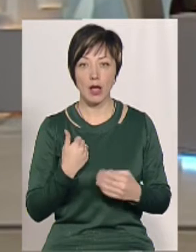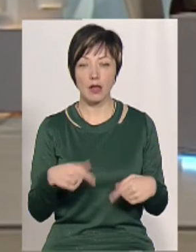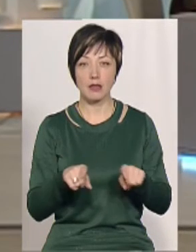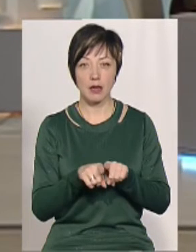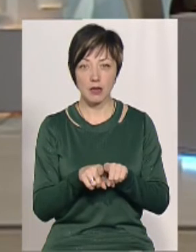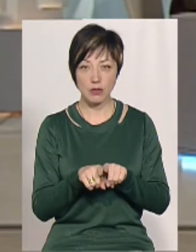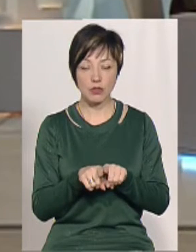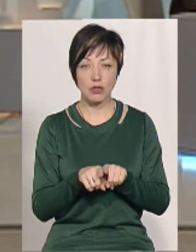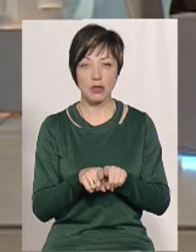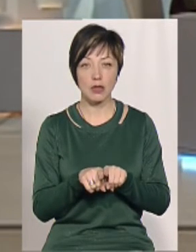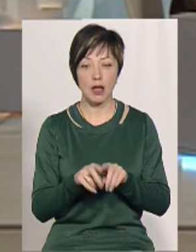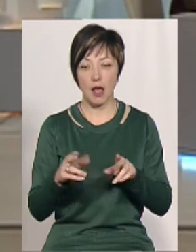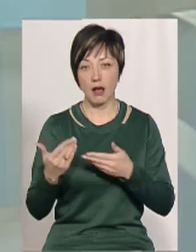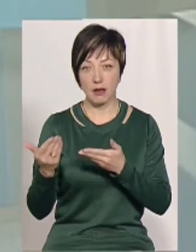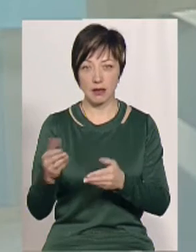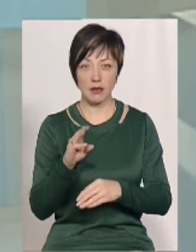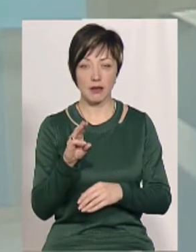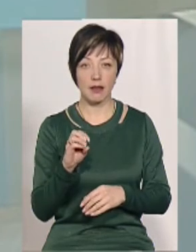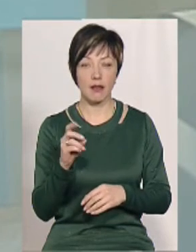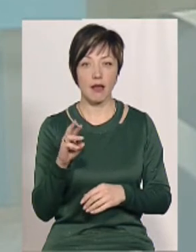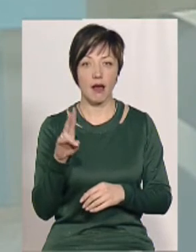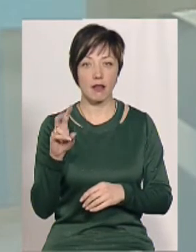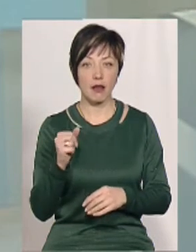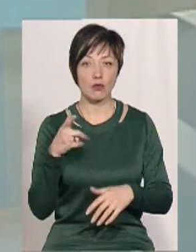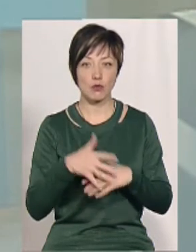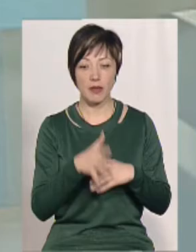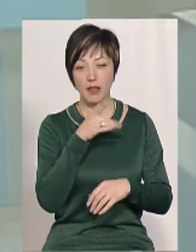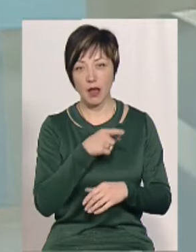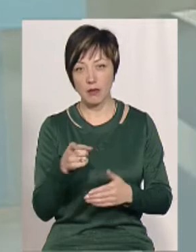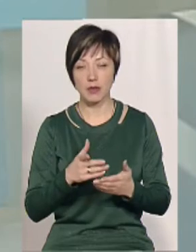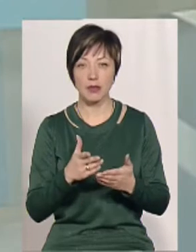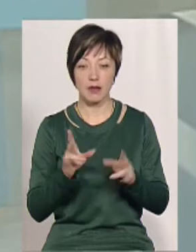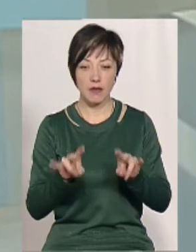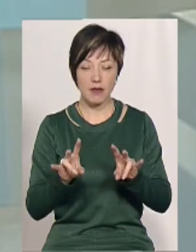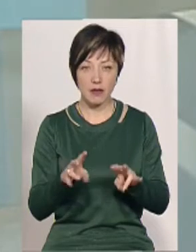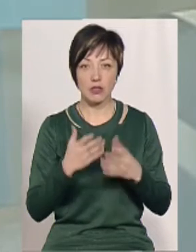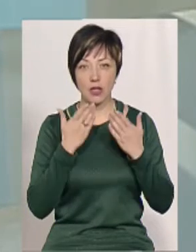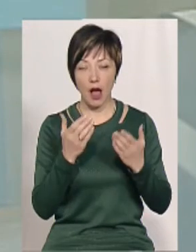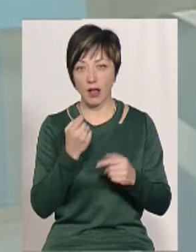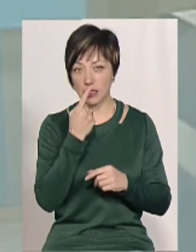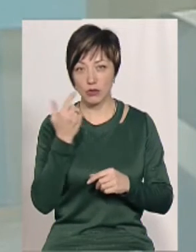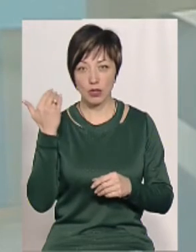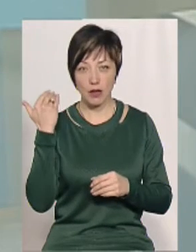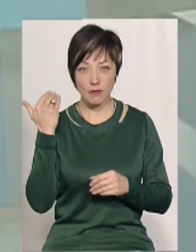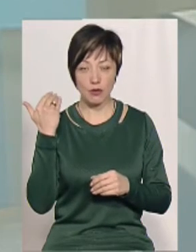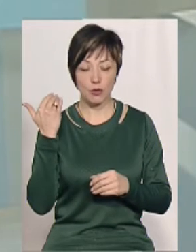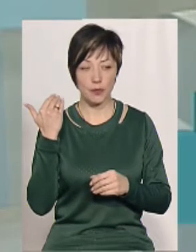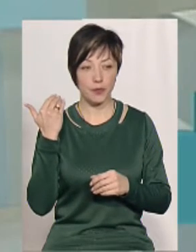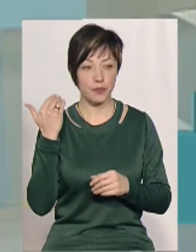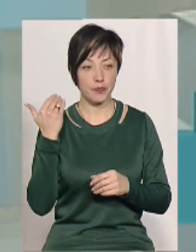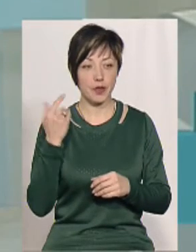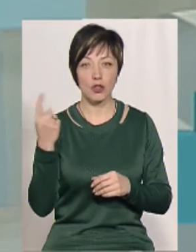також, як пані Тетяно, розумів, там якийсь термін розкладається, бо десь читав. А нещодавно, буквально,